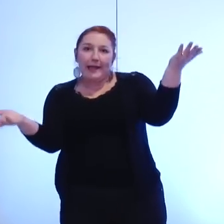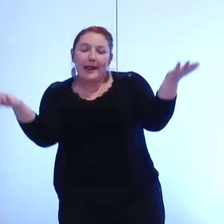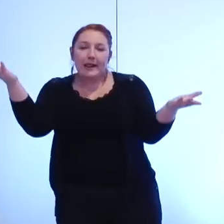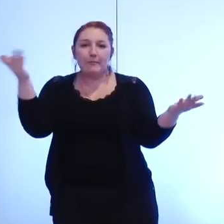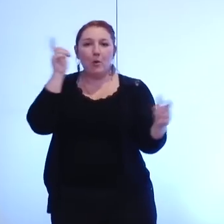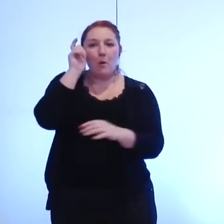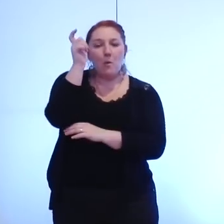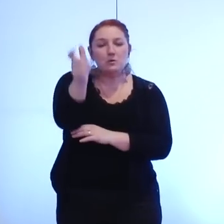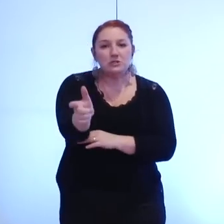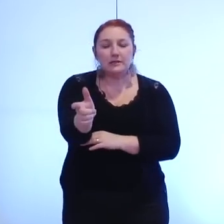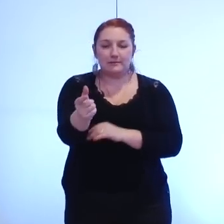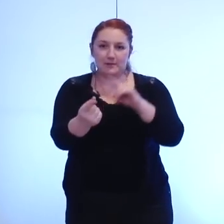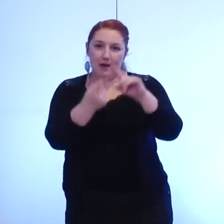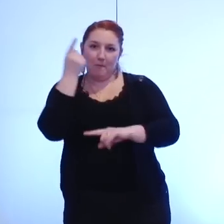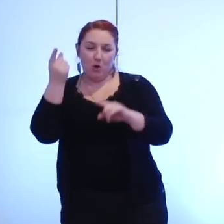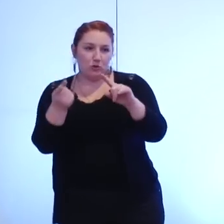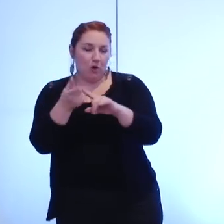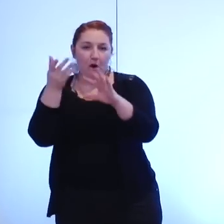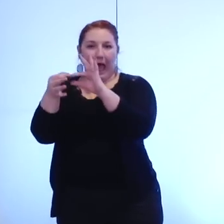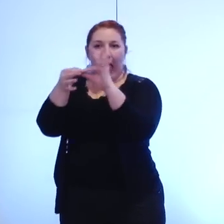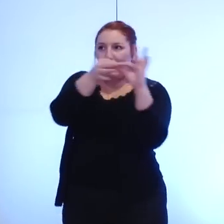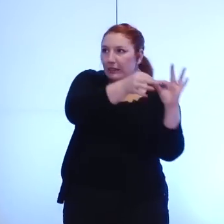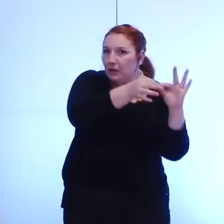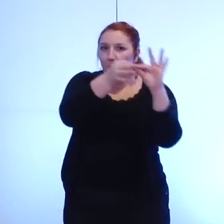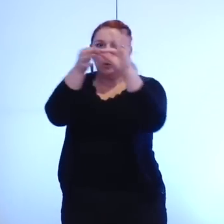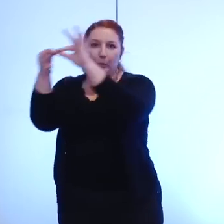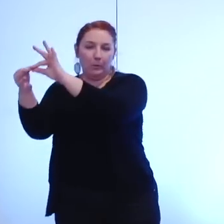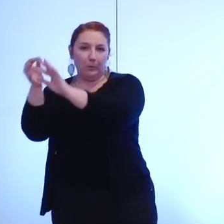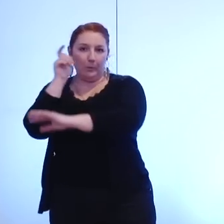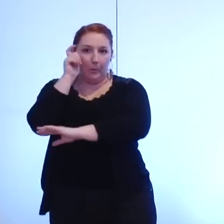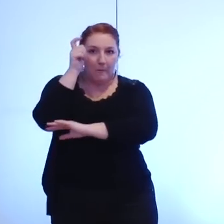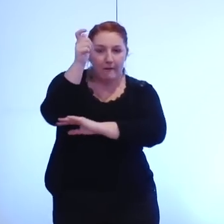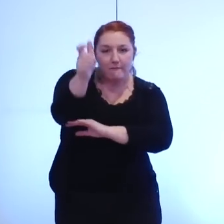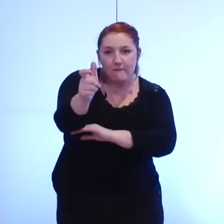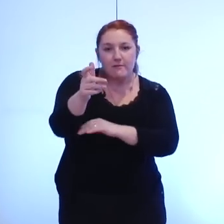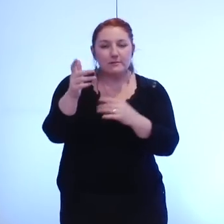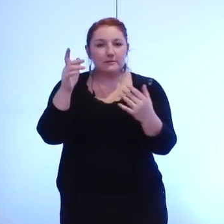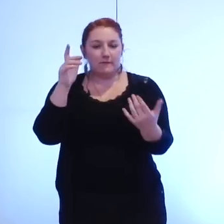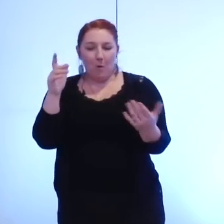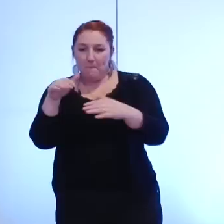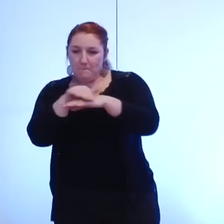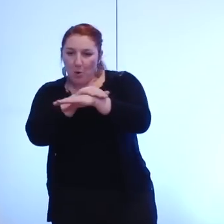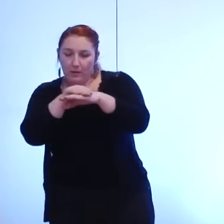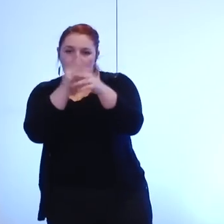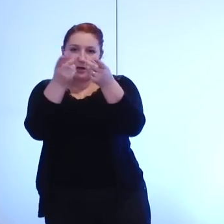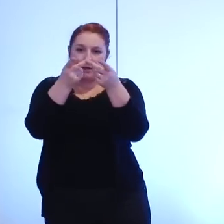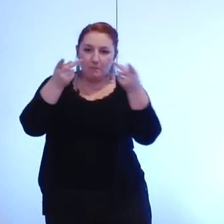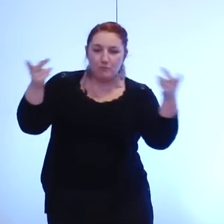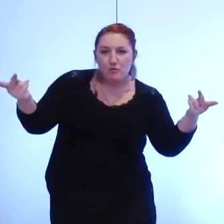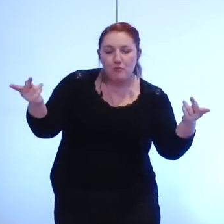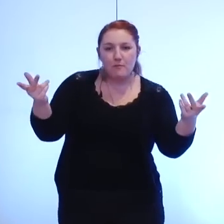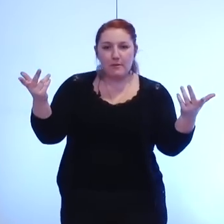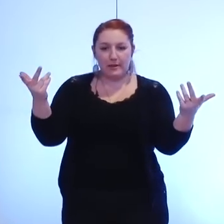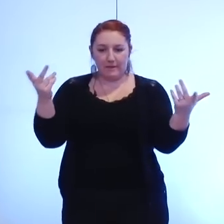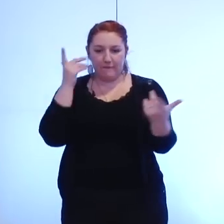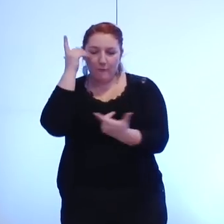d'articuler de donner de la cohérence à un certain nombre de politiques publiques qui